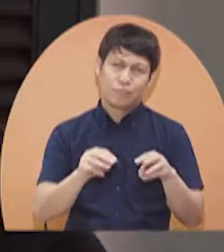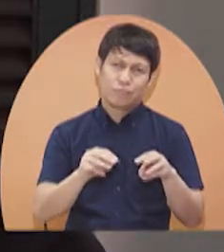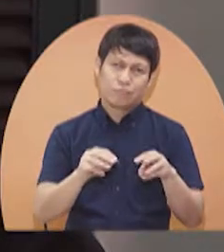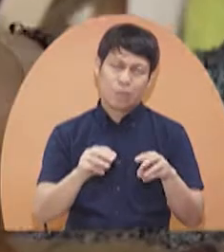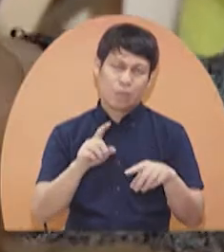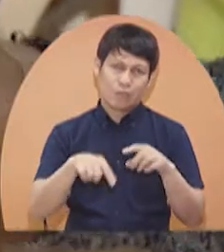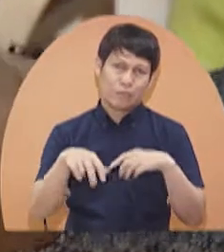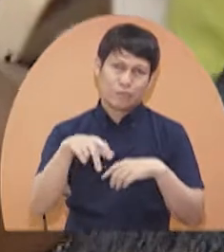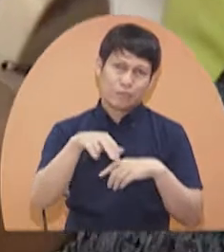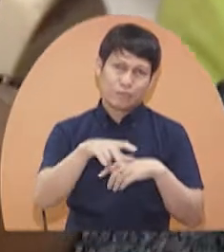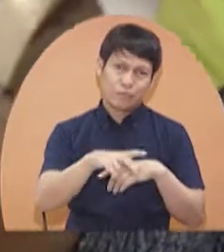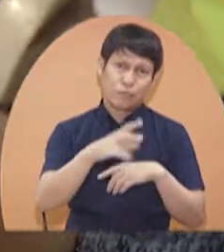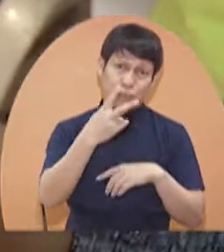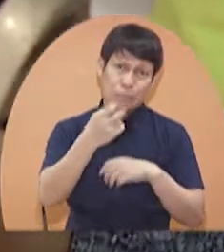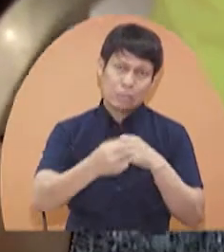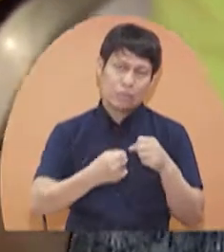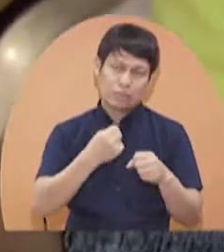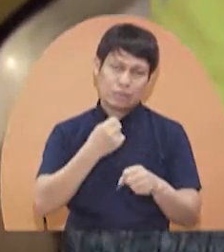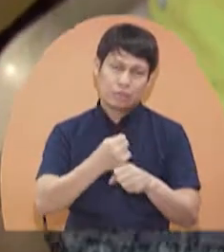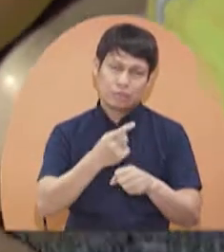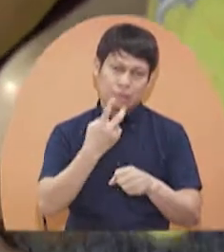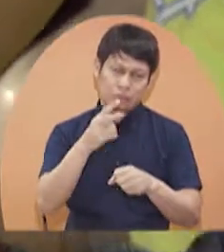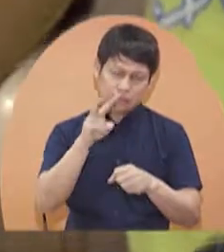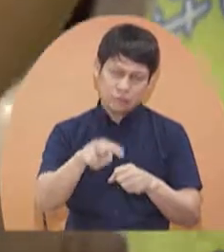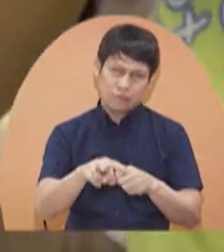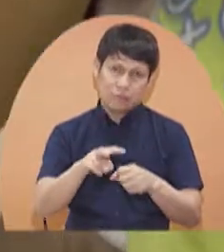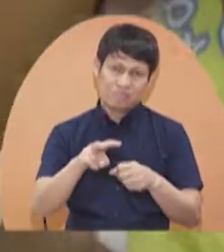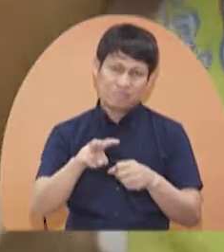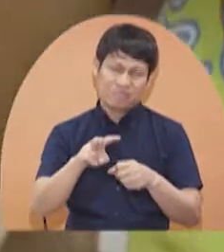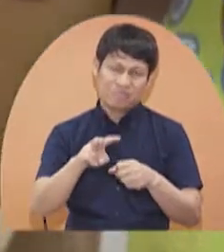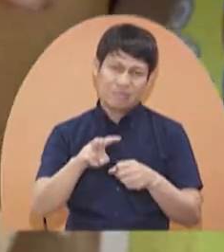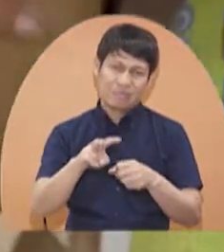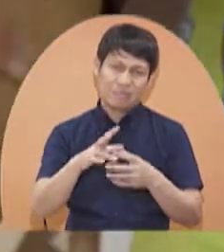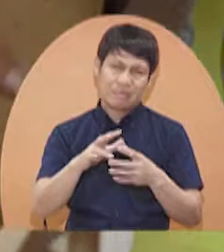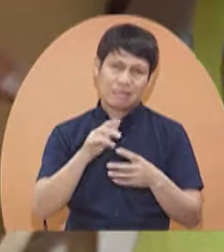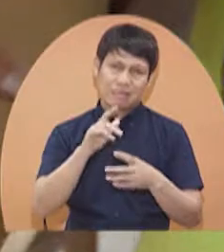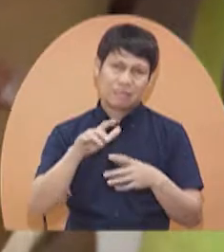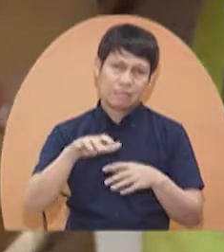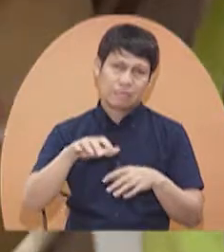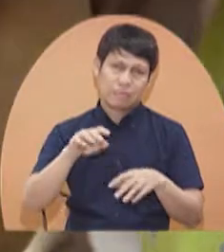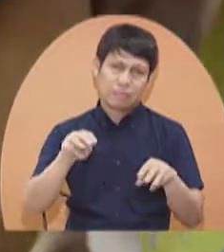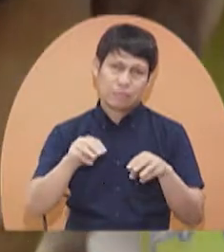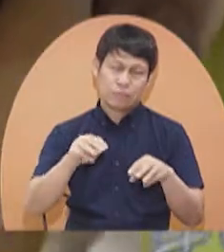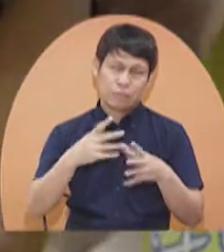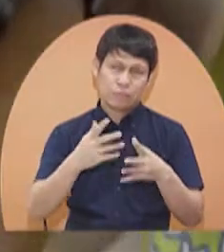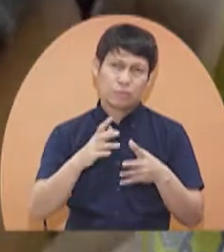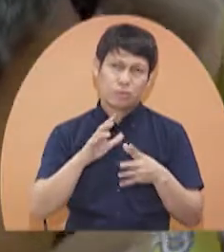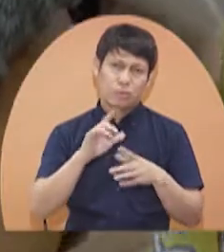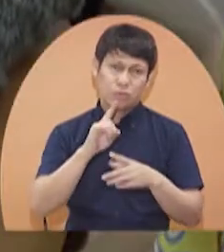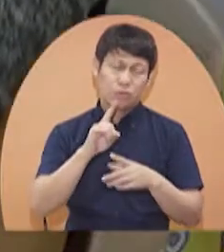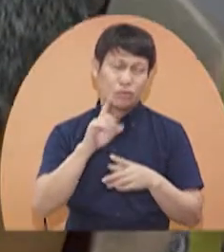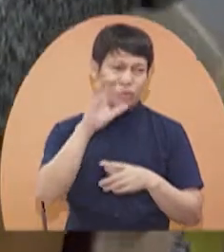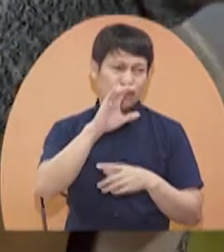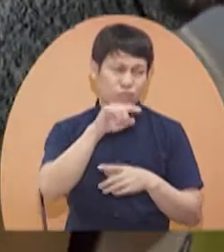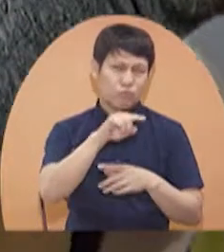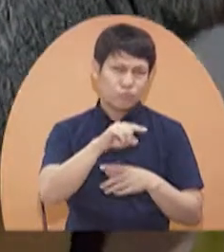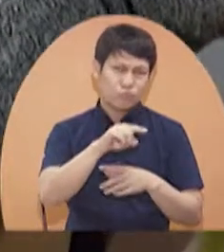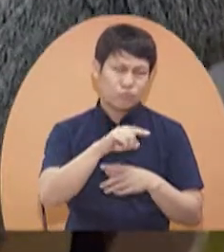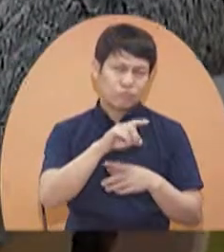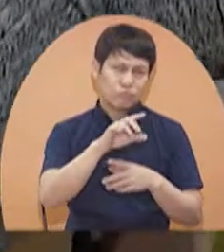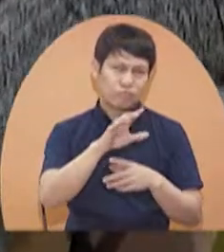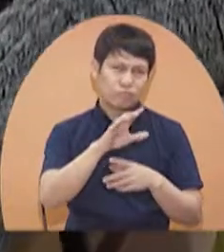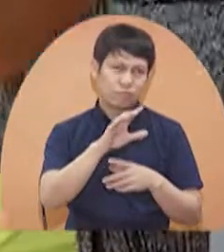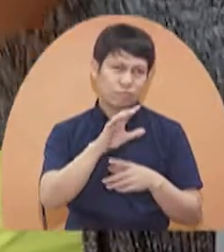nung nakalipas na may gitna dalawang taon na. Si Rodson ay umaasa lamang sa mga health centers para sa kanyang